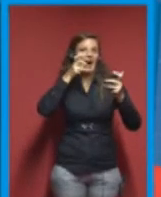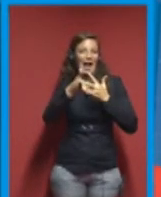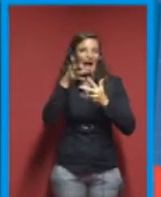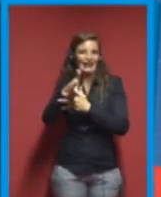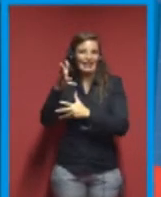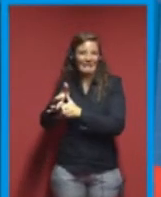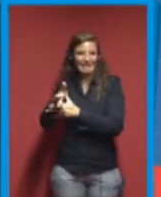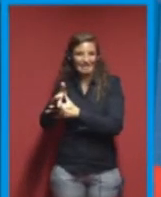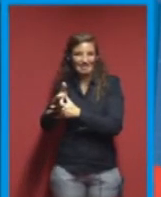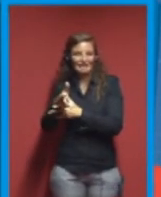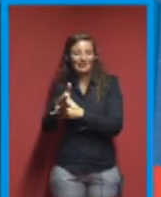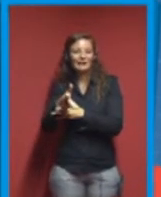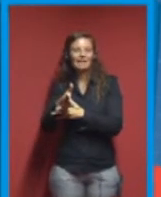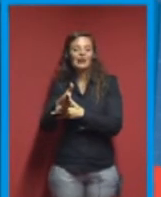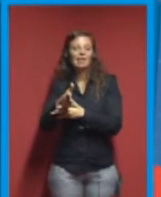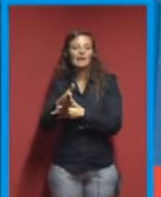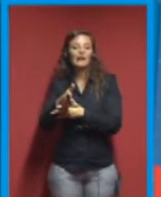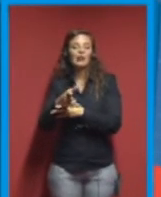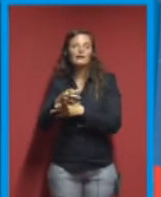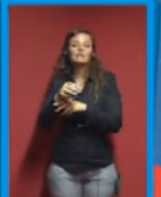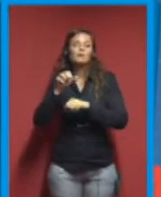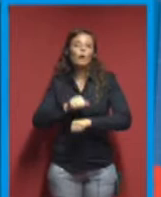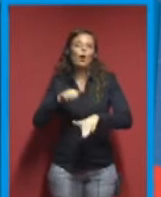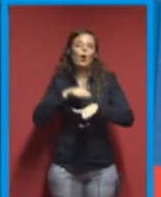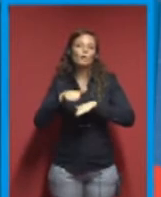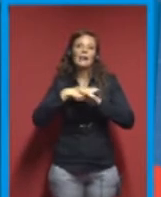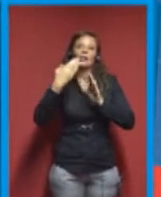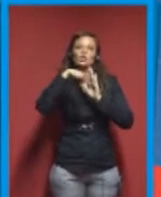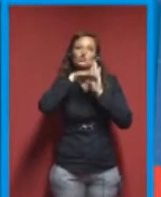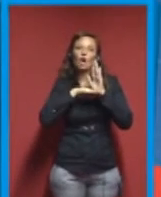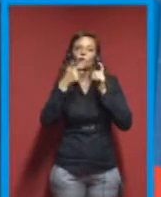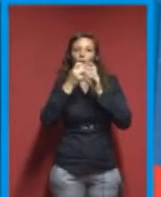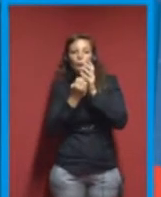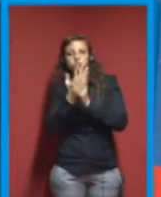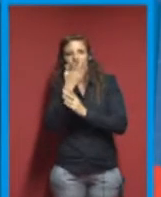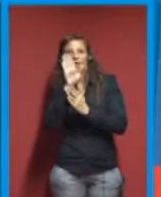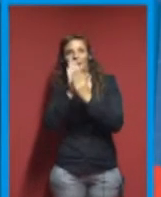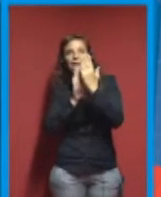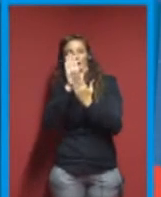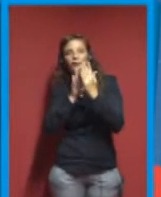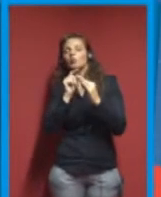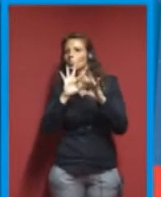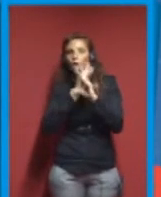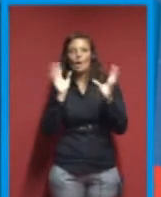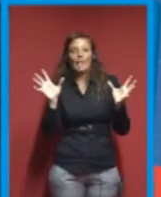è possibile utilizzare il software per generare l'interfaccia, tutto è compatto.